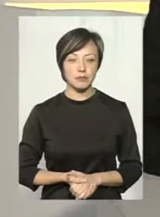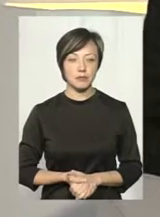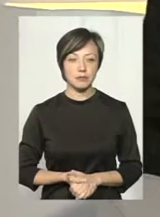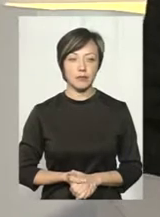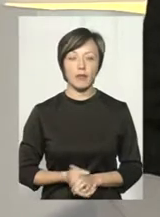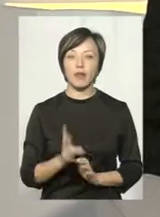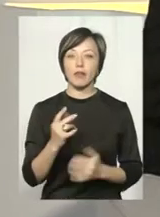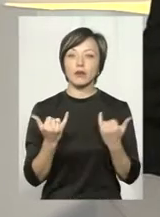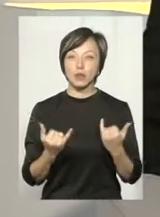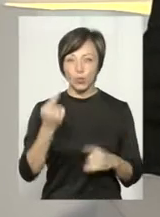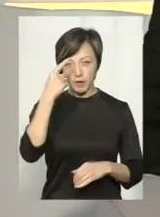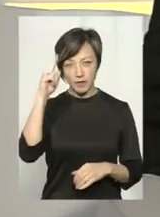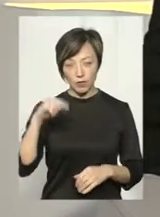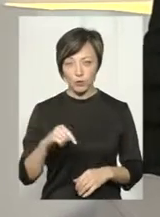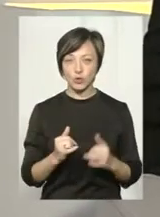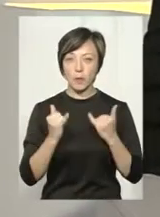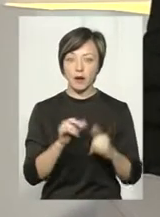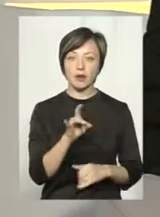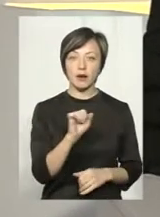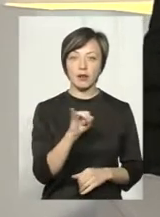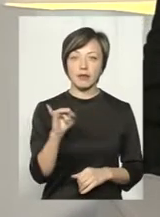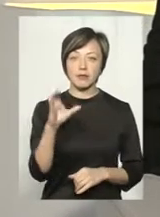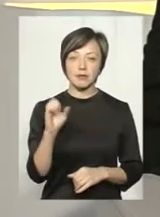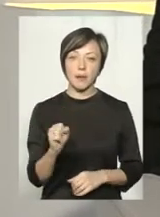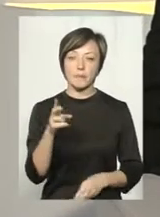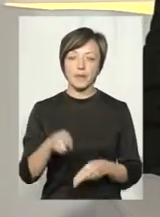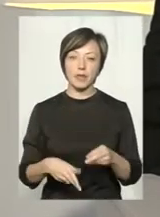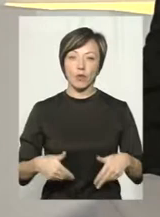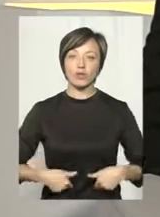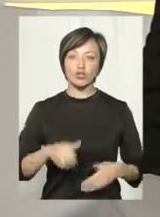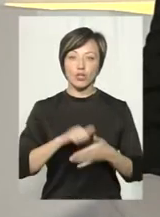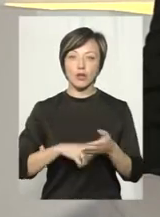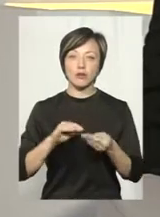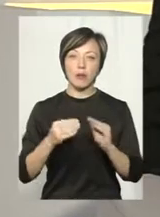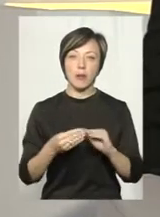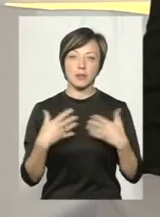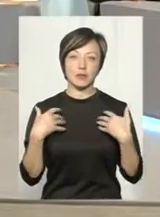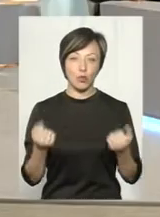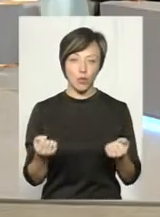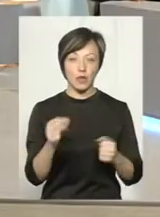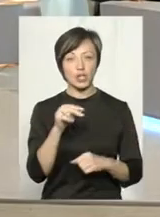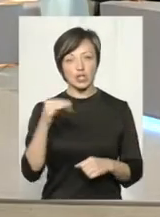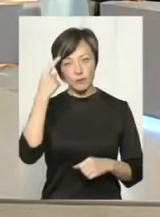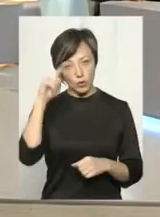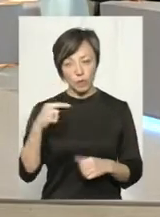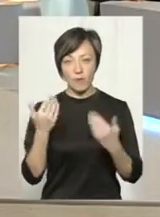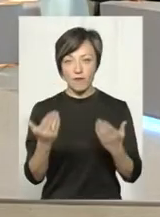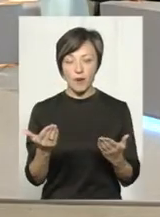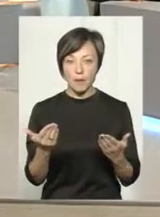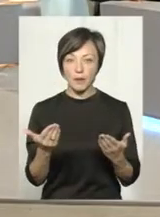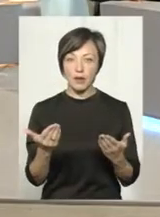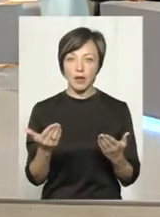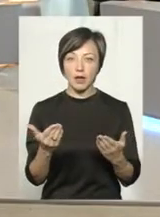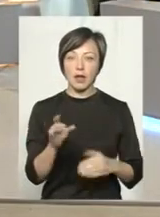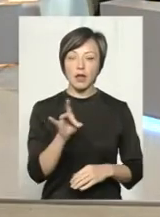На сьогодні відомо, що пані Раїса припинила голодування через проблеми зі здоров'ям. Чи відомо вам, пане Петро,